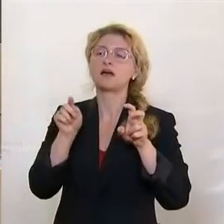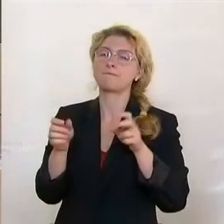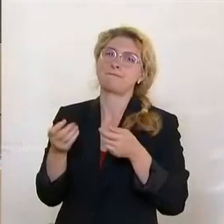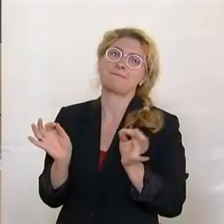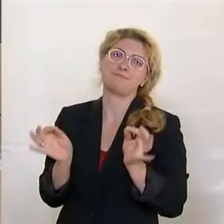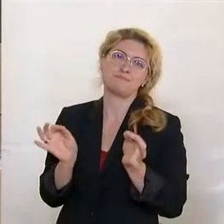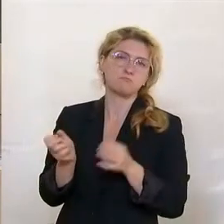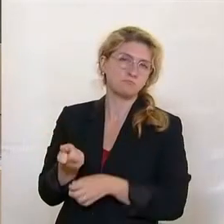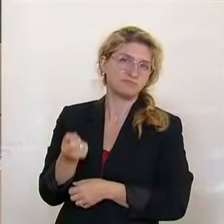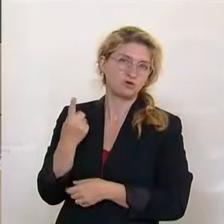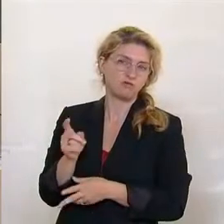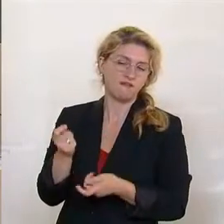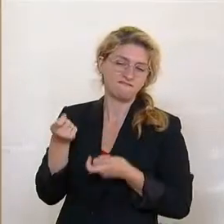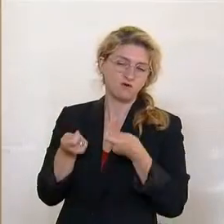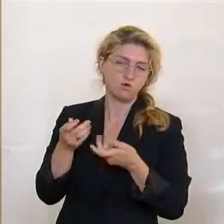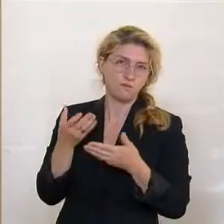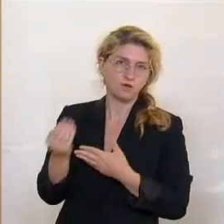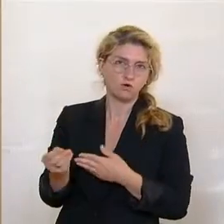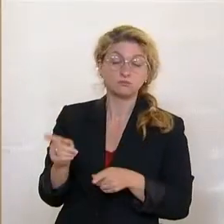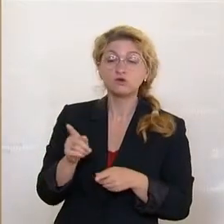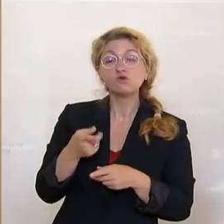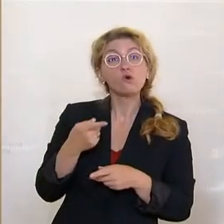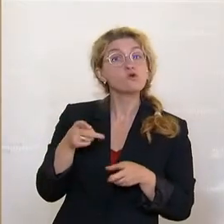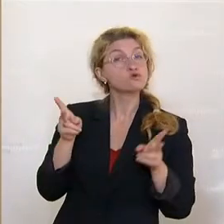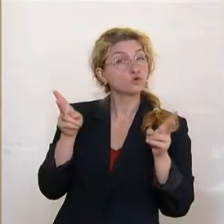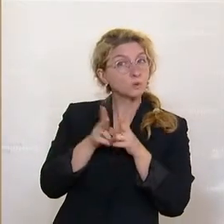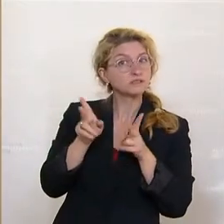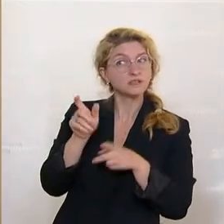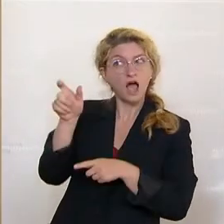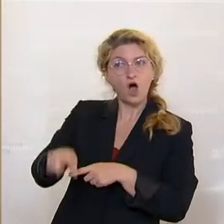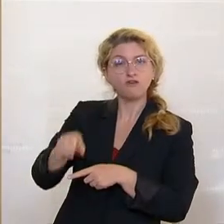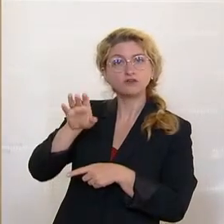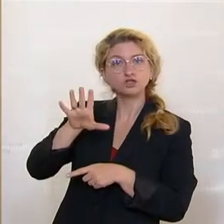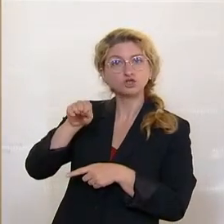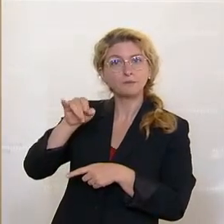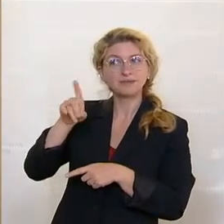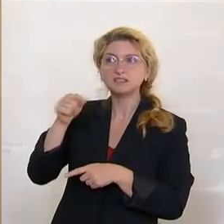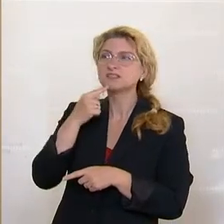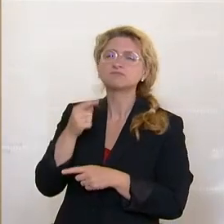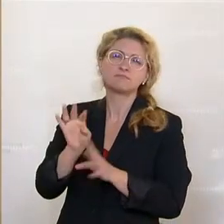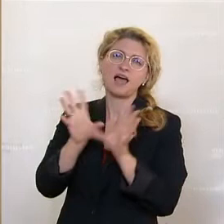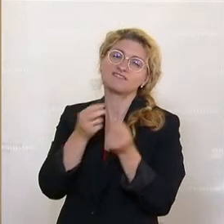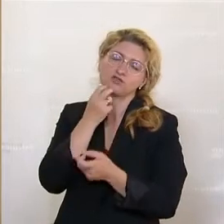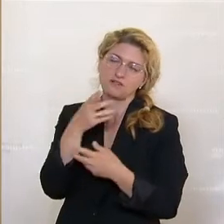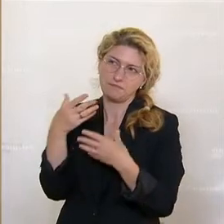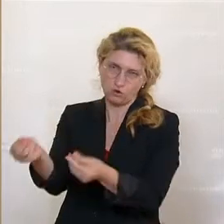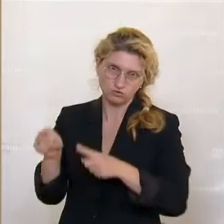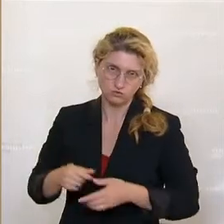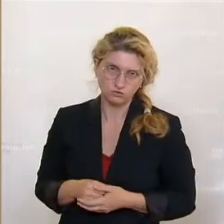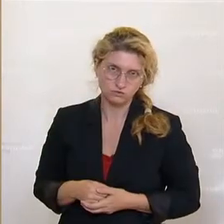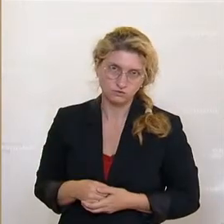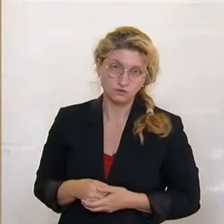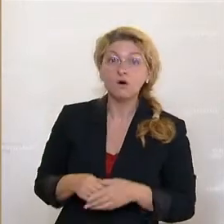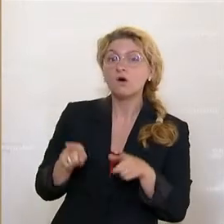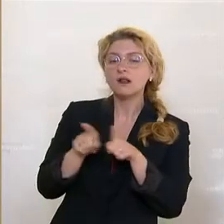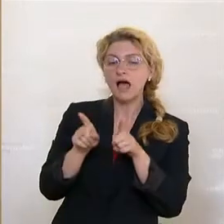bekommst eh alles, was du willst, sagt Kurz an Schmitt, und bekommen auch den Schutz der Familie. Das heißt, Familie ist